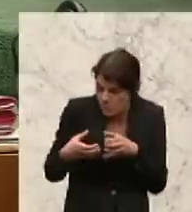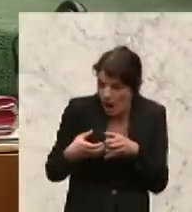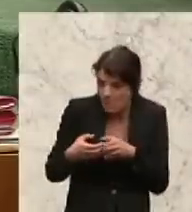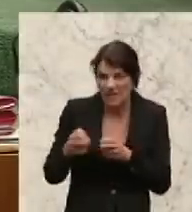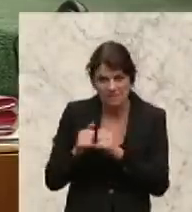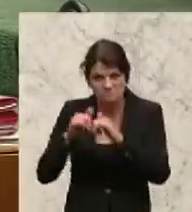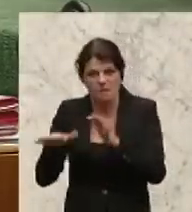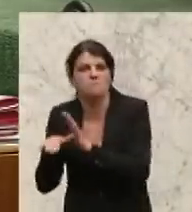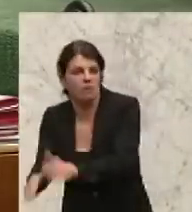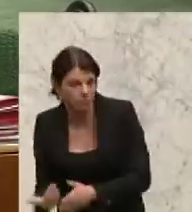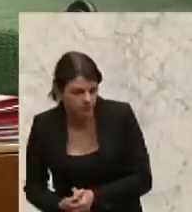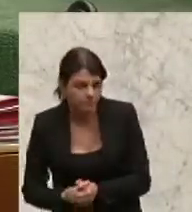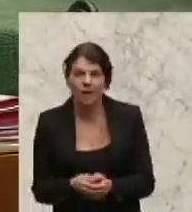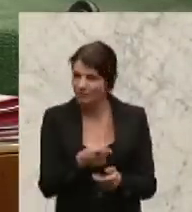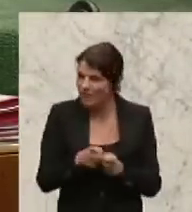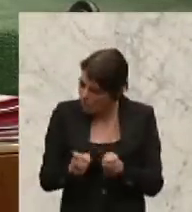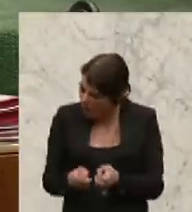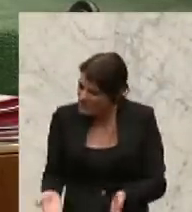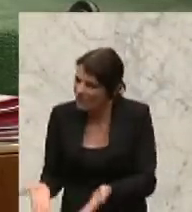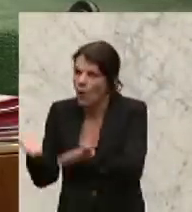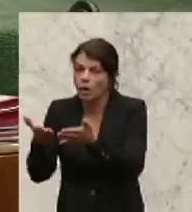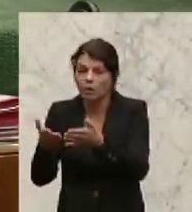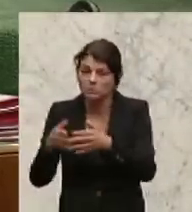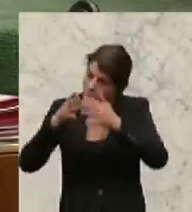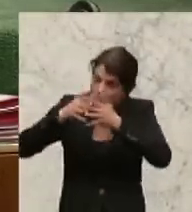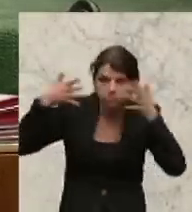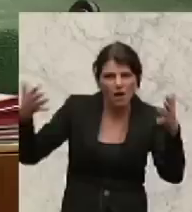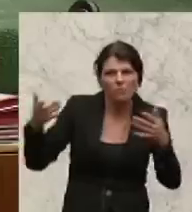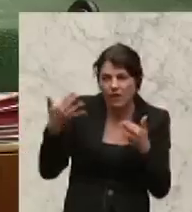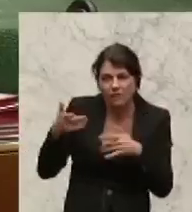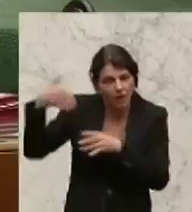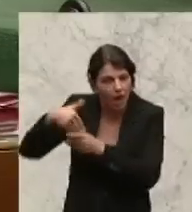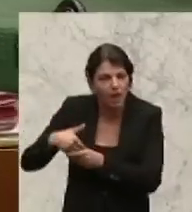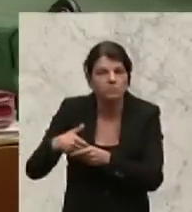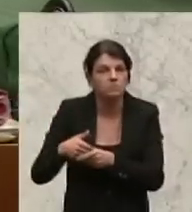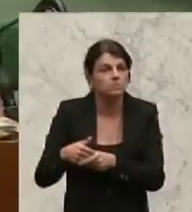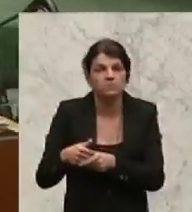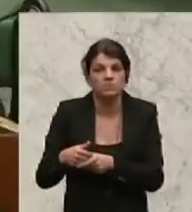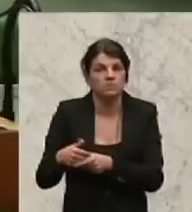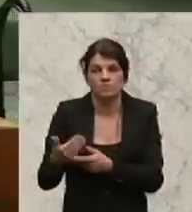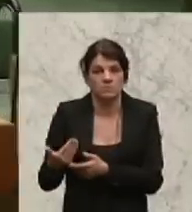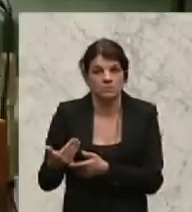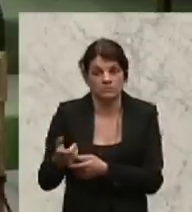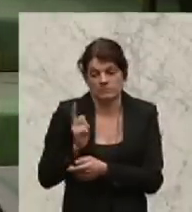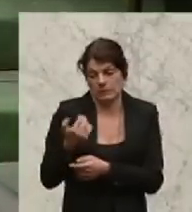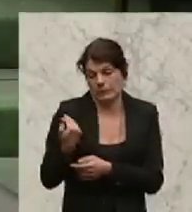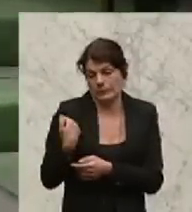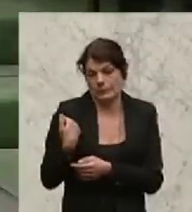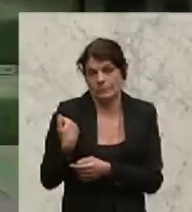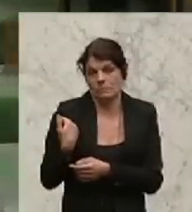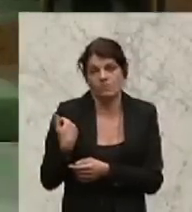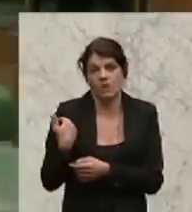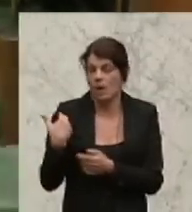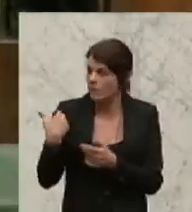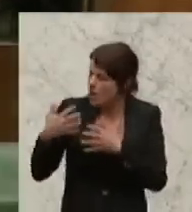entsprechend befördert. Die Dimensionen, die Dimensionen sind seit jüngstem wieder einmal nach oben